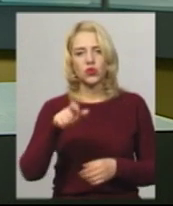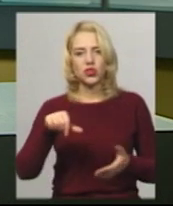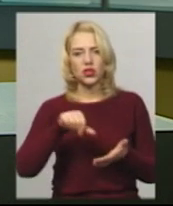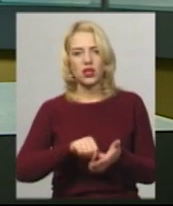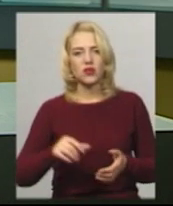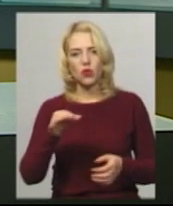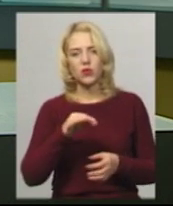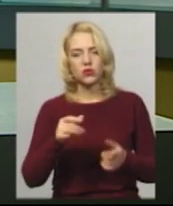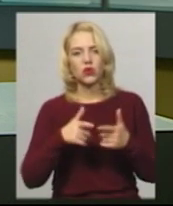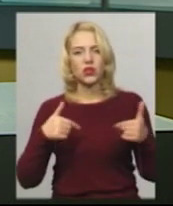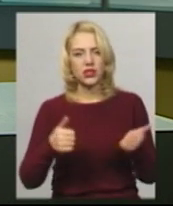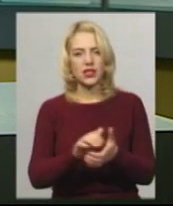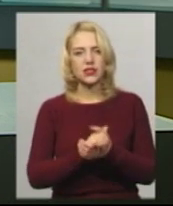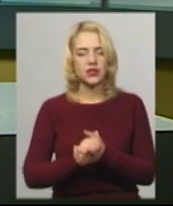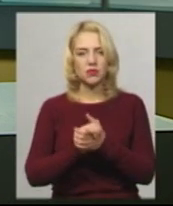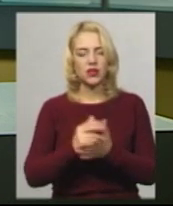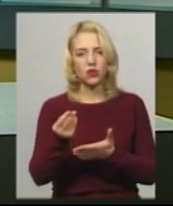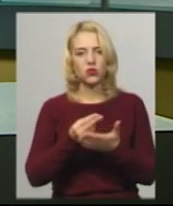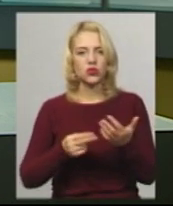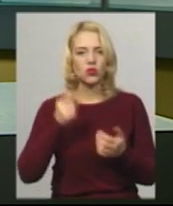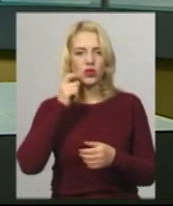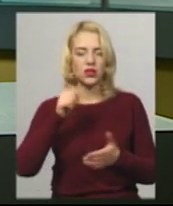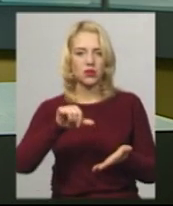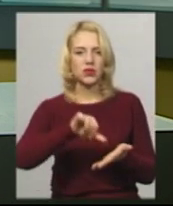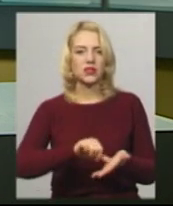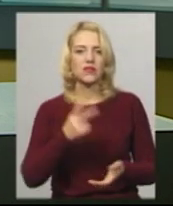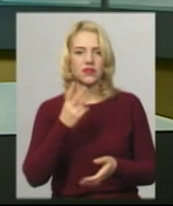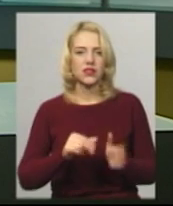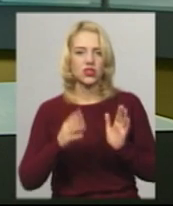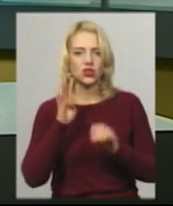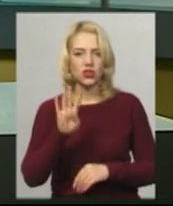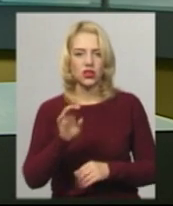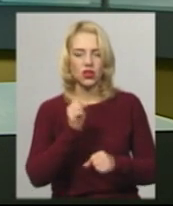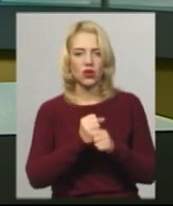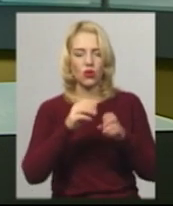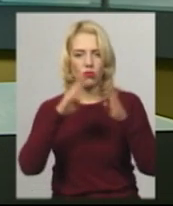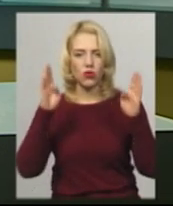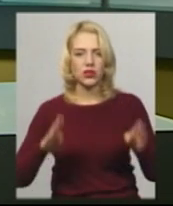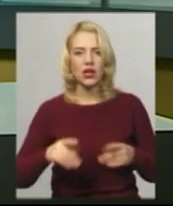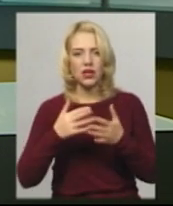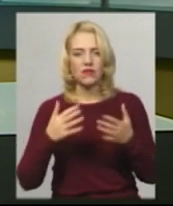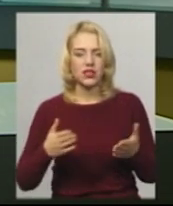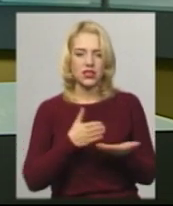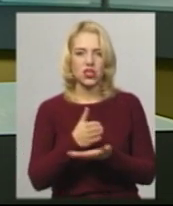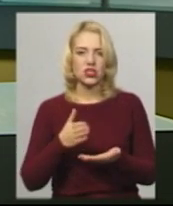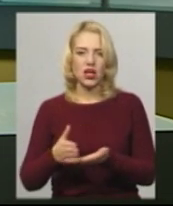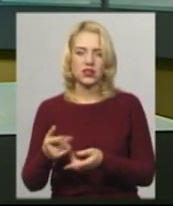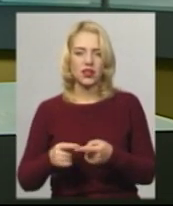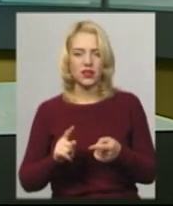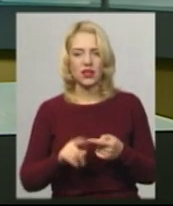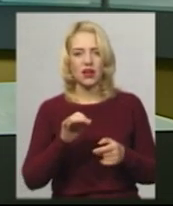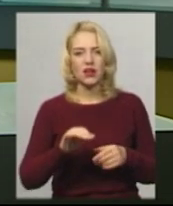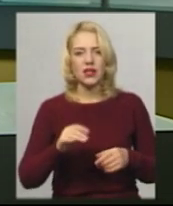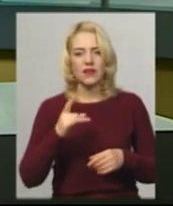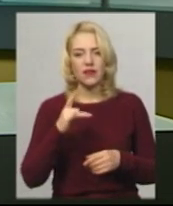обласної організації «Спілки художників України» представили 24 роботи у різних жанрах і стилях на камерній виставці